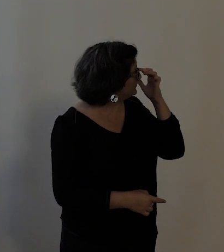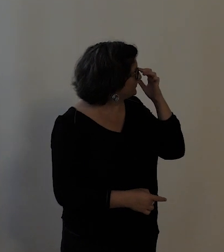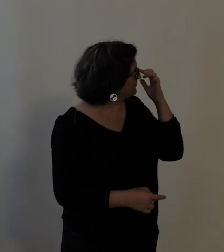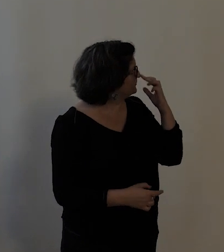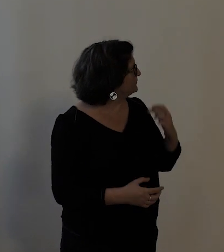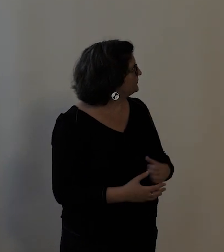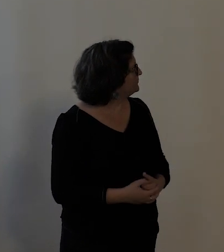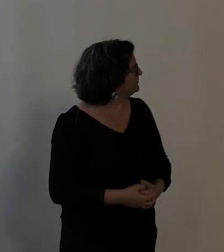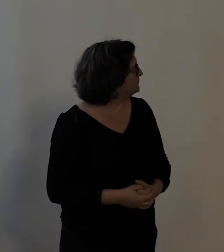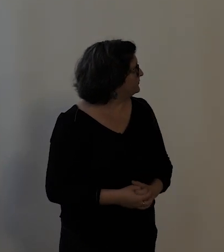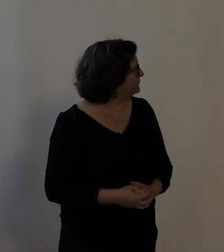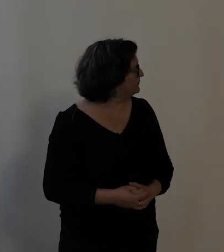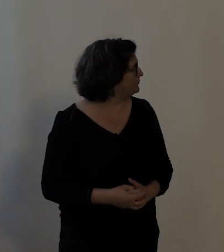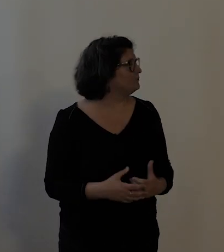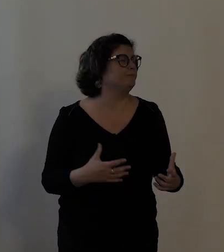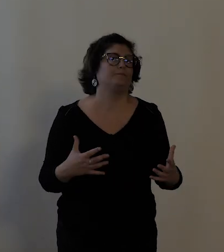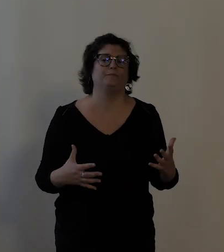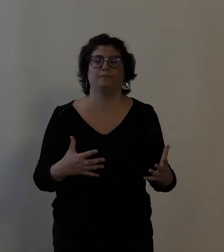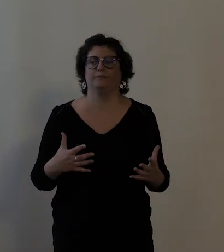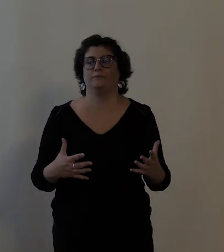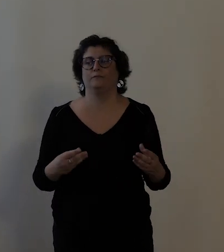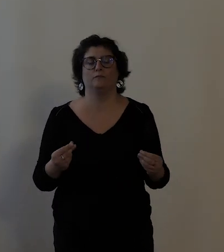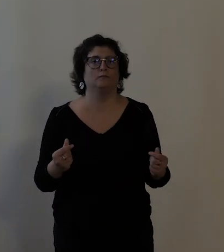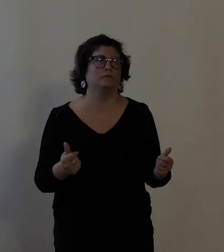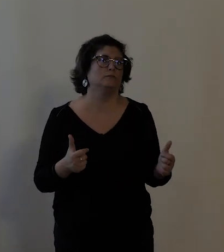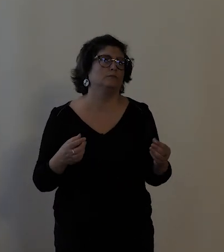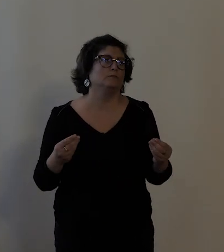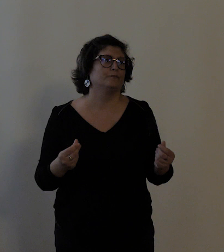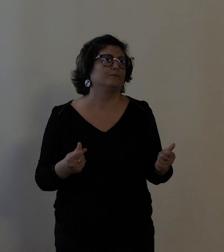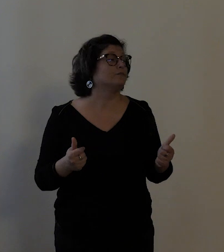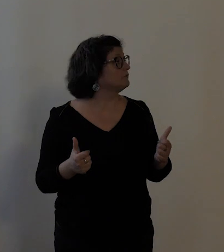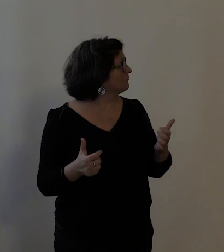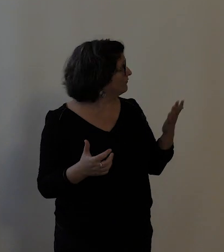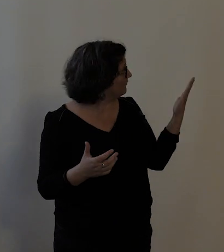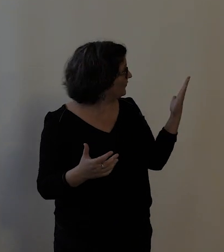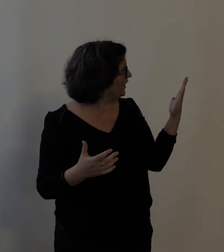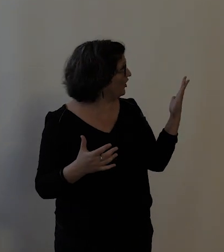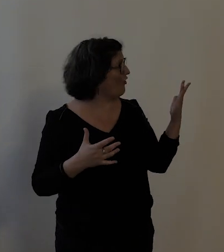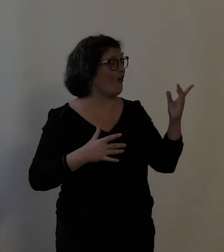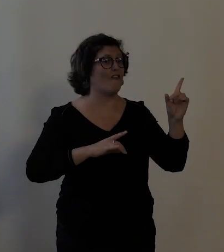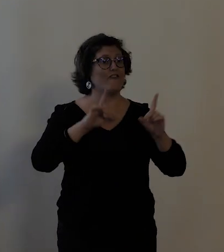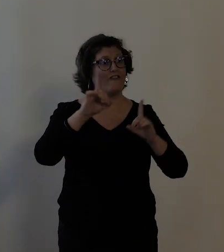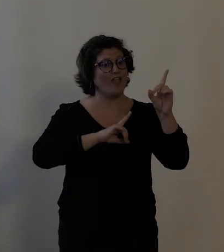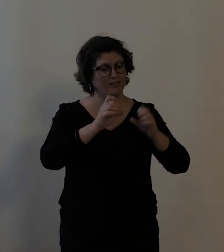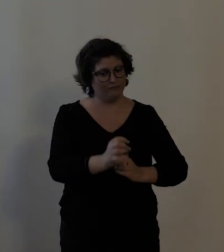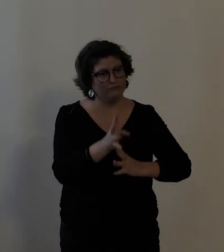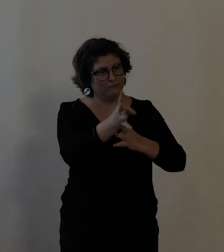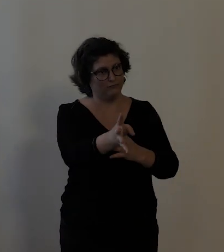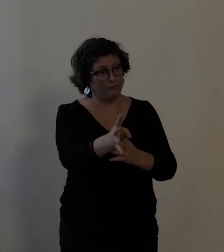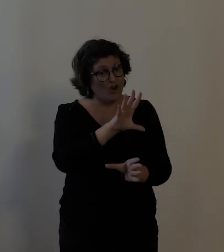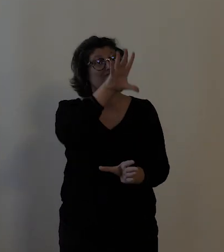'imprégnation de ces fêtes cyclistes sur l'espace public,